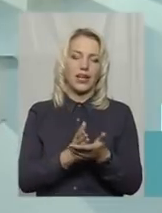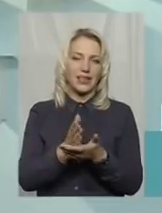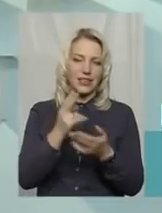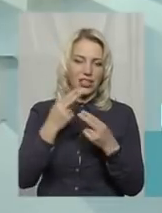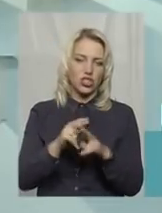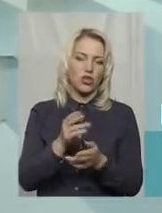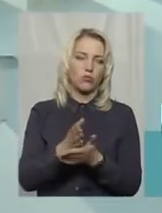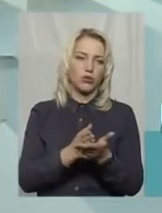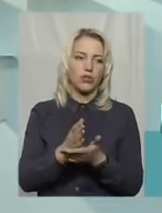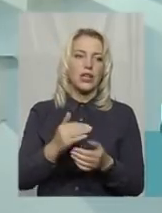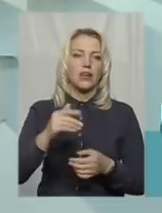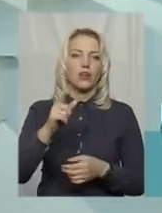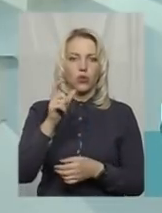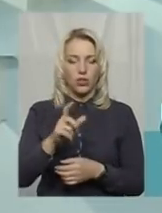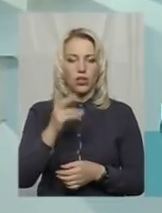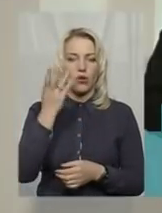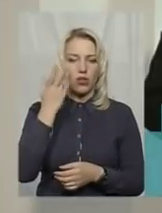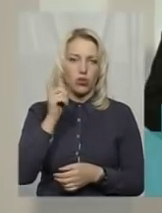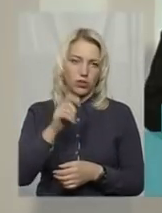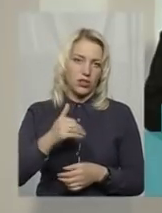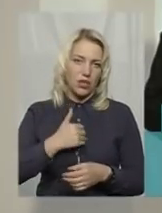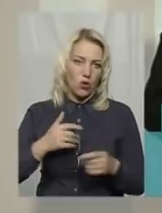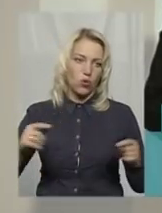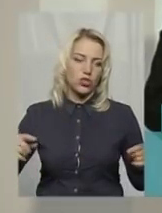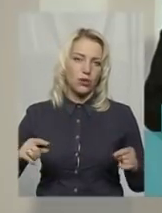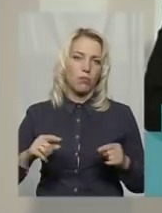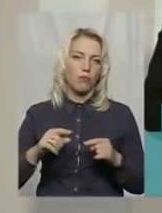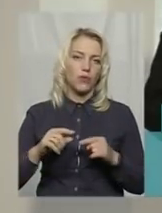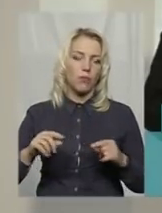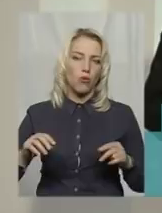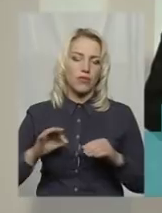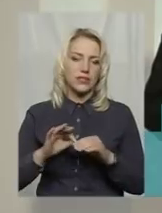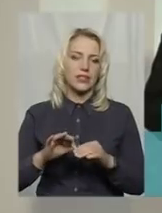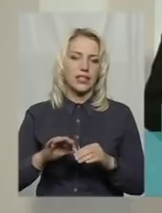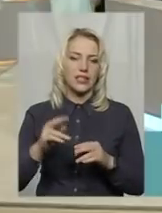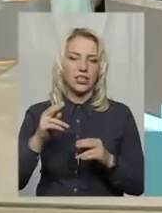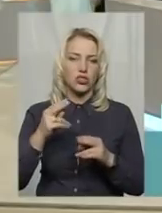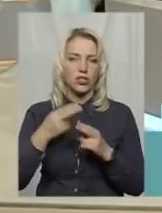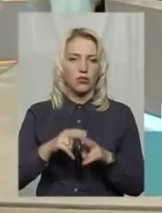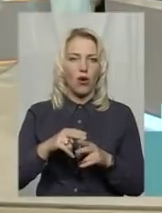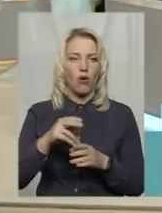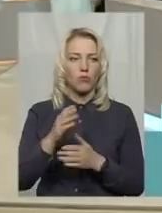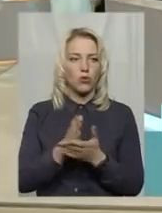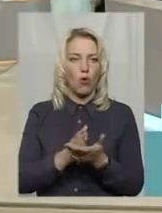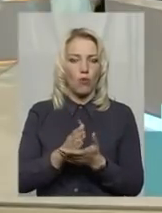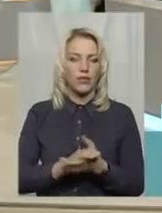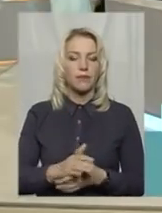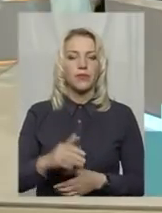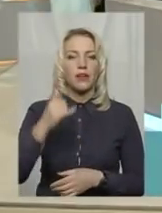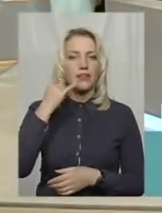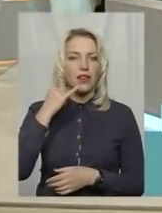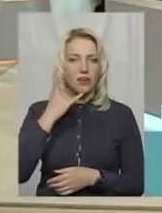захоче відновити газопостачання. У нас є телефонний дзвінок. Доброго вечора. Алло, добрий вечір.